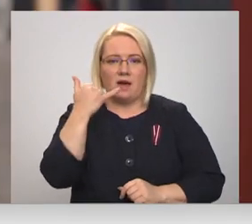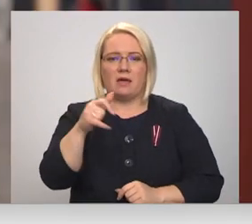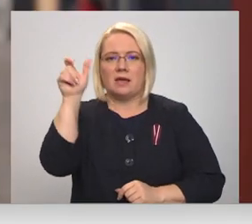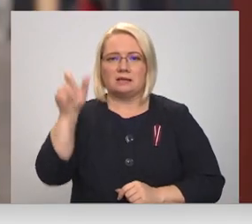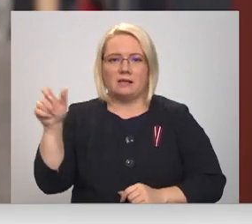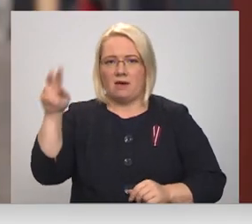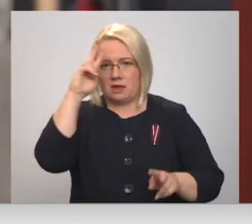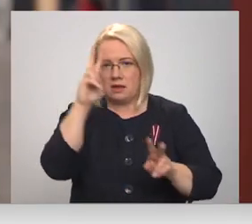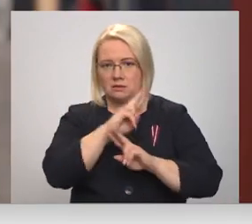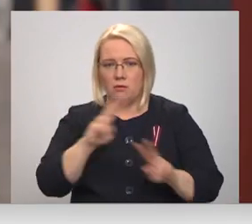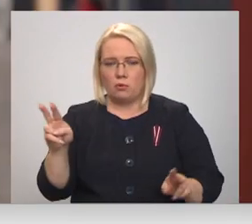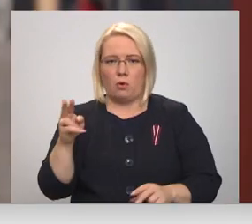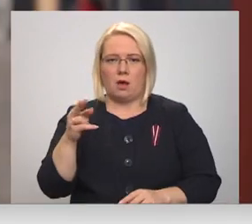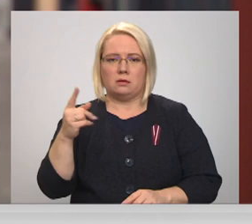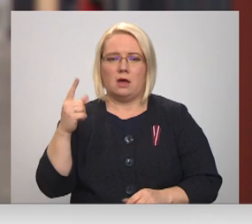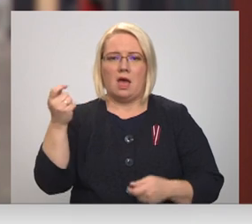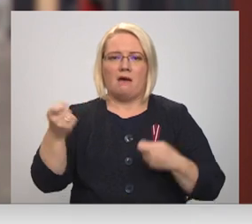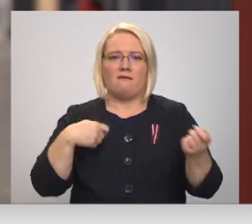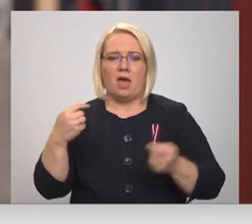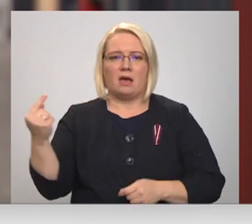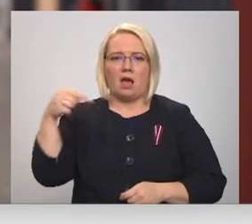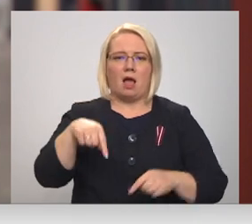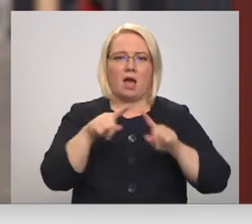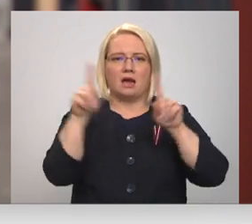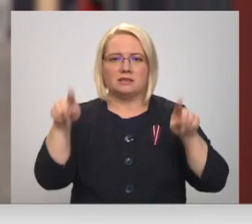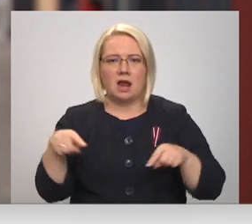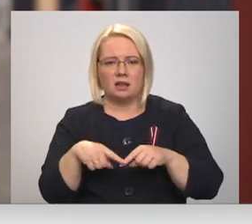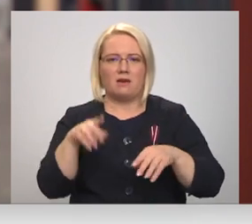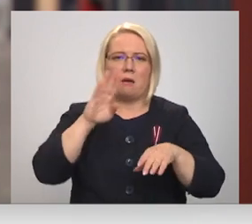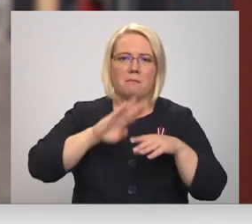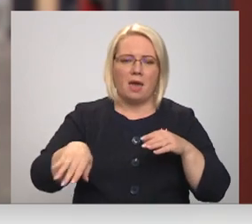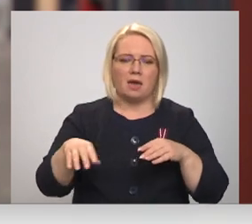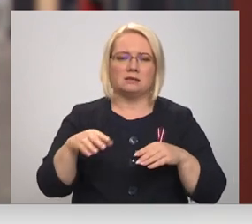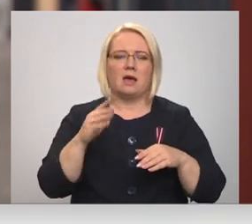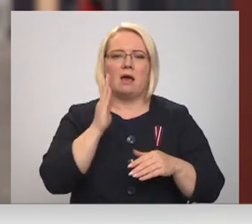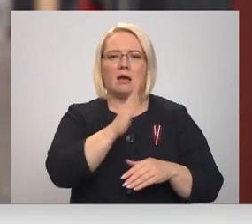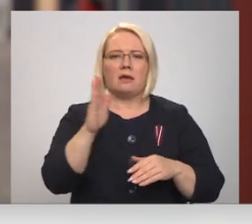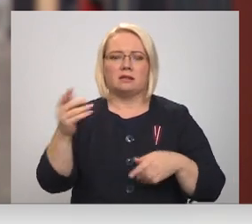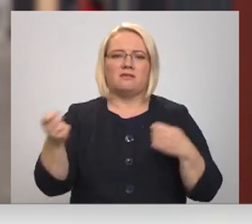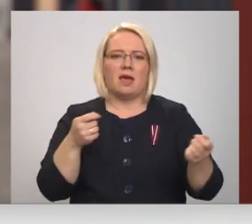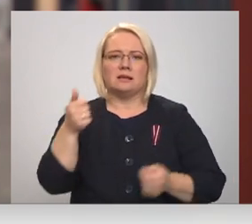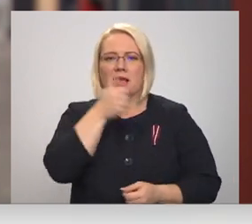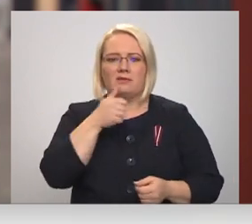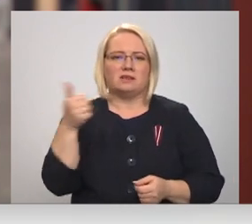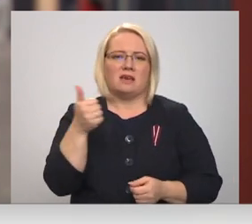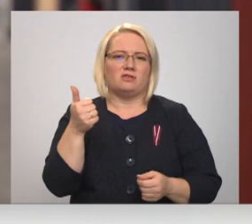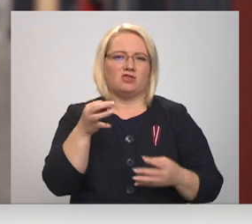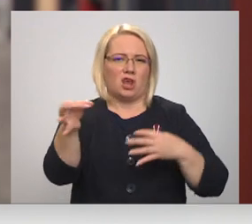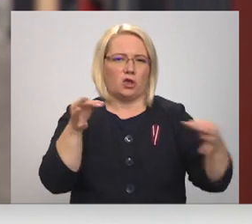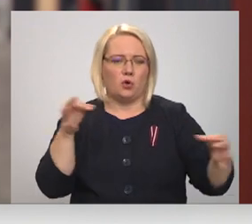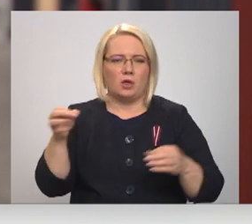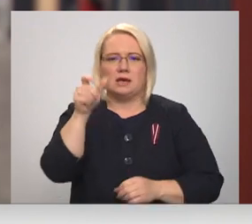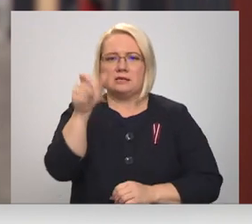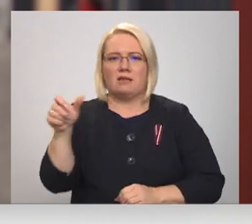neizpratnē nākt uz veikalu ar certifikātu, bez certifikātu, kā kurš veikals individuāli strādājot īpaši reģionos. Cilvēki ir